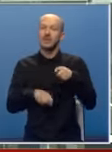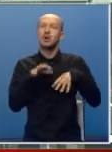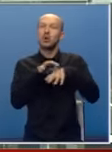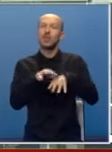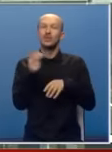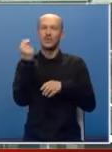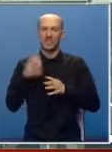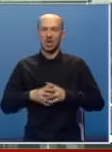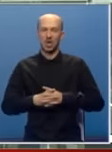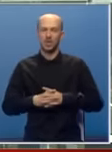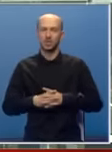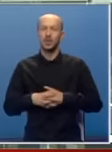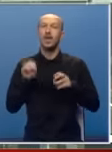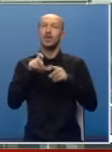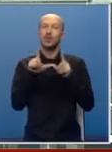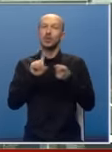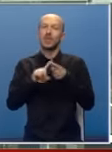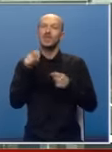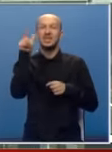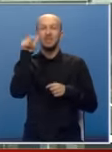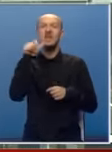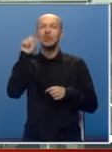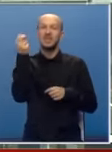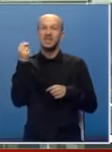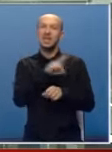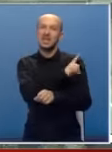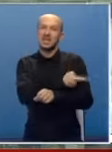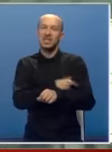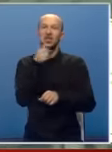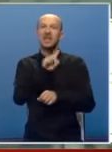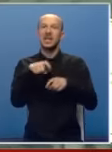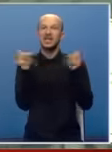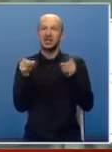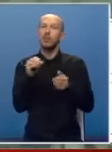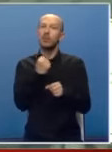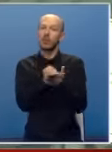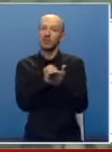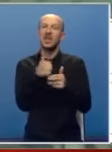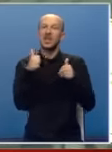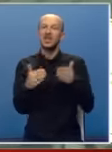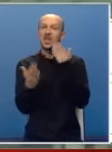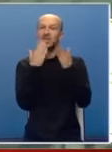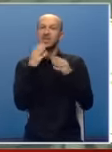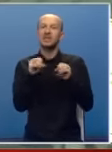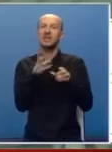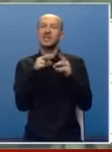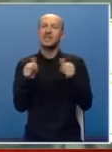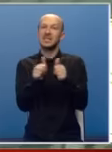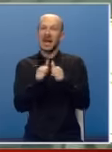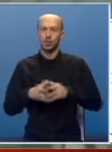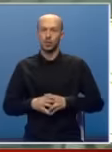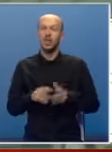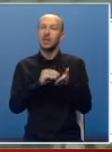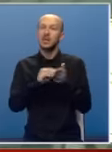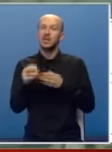rukovodstvu Srpske. Da su veze Srbije i Republike Srpske snažne i neraskidive potvrda je i današnje sjednice Savijeta za saradnju,